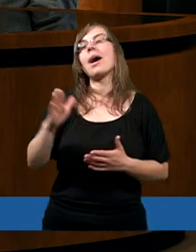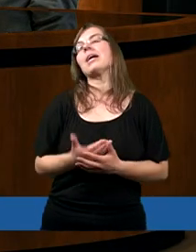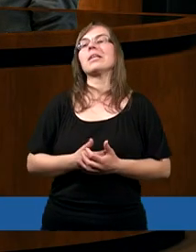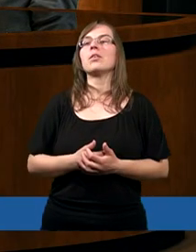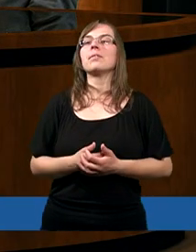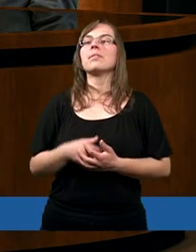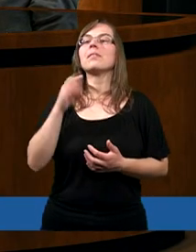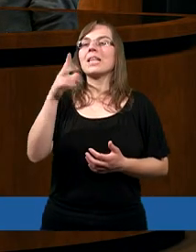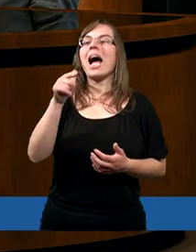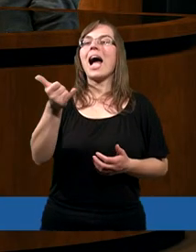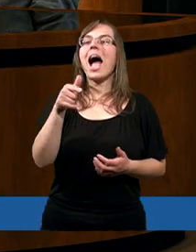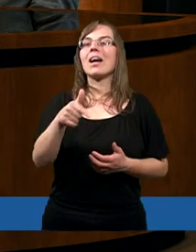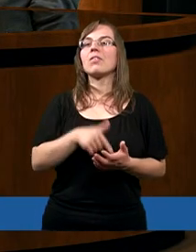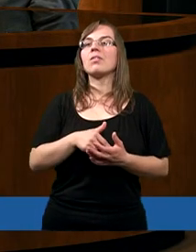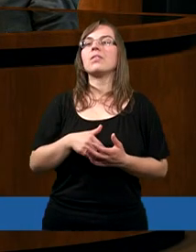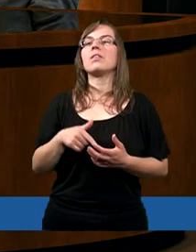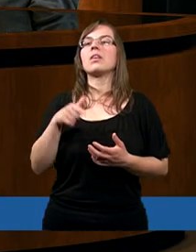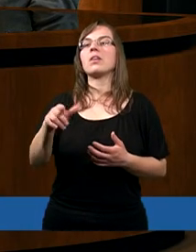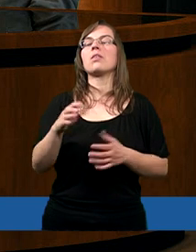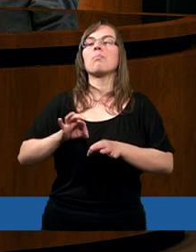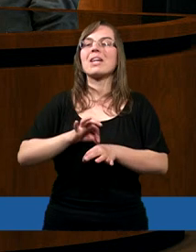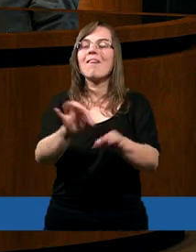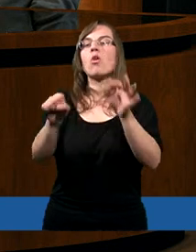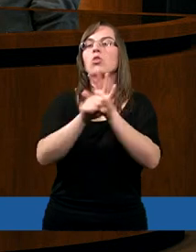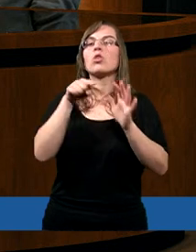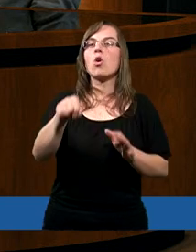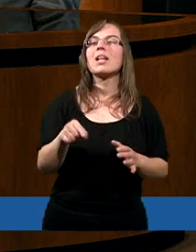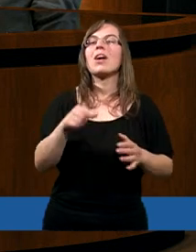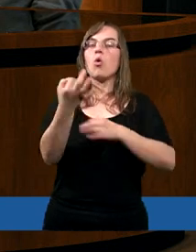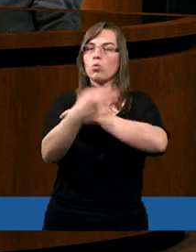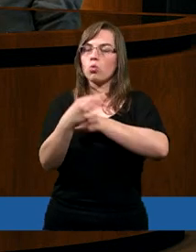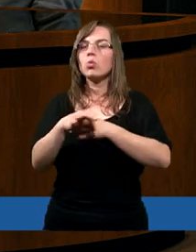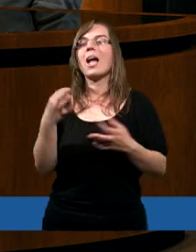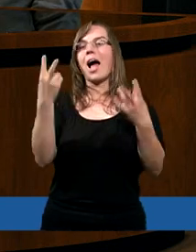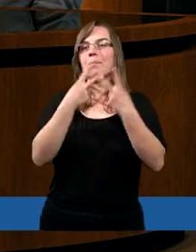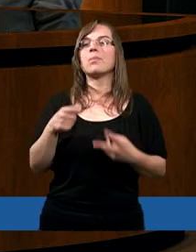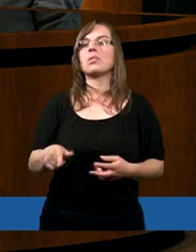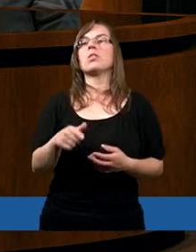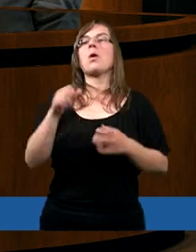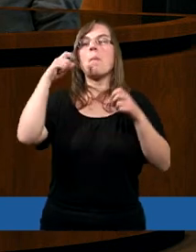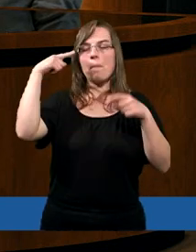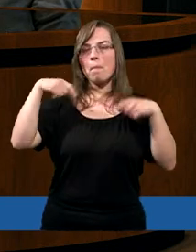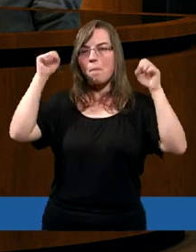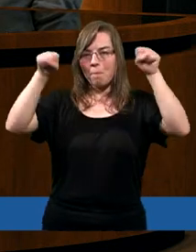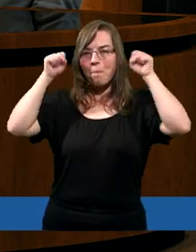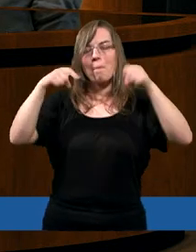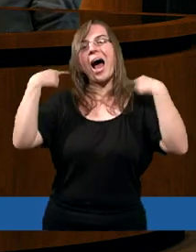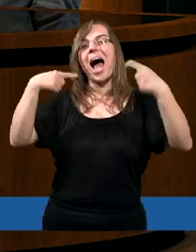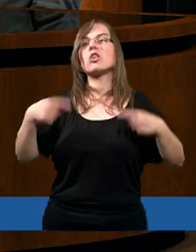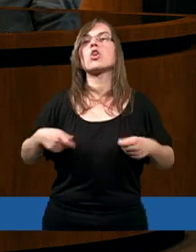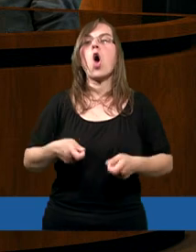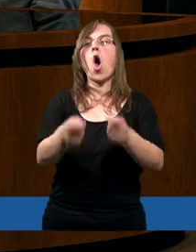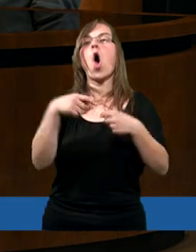jak nasza cały przewodnik do tego naszego studium jest Paś Owieczki Moje,